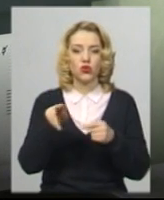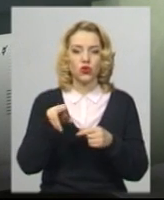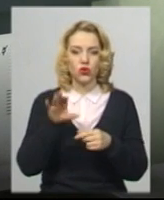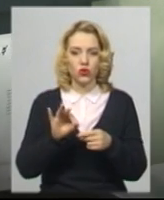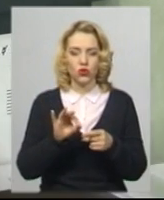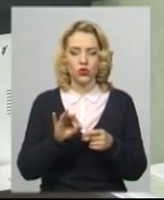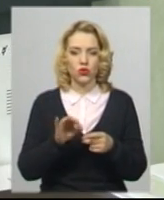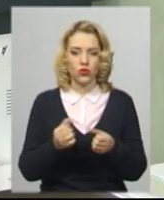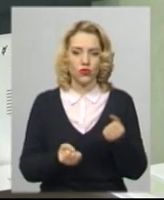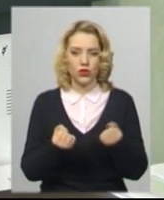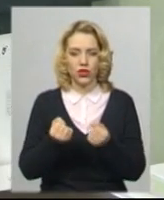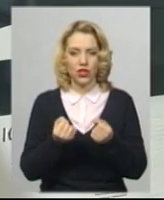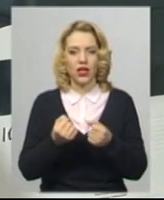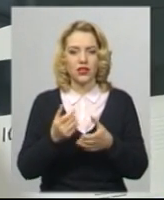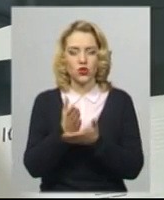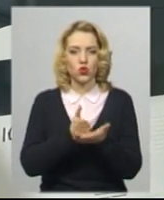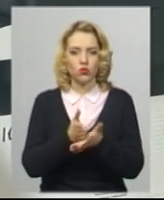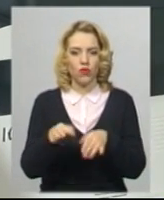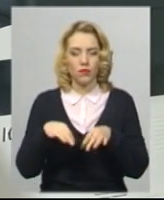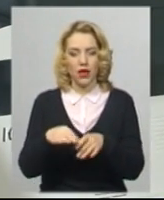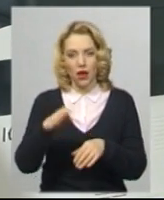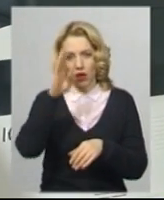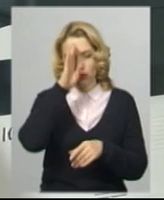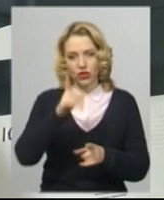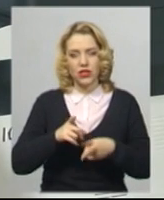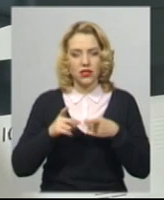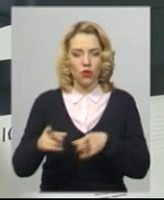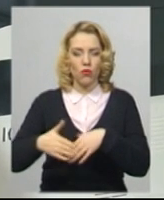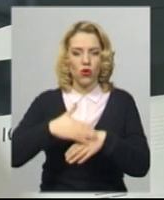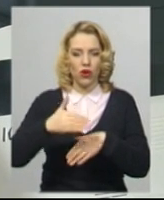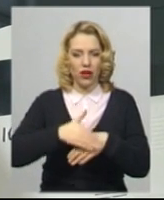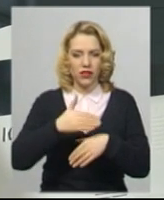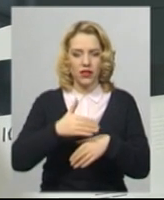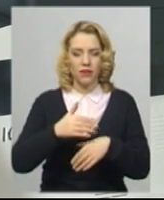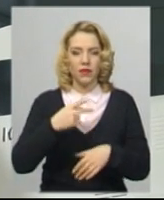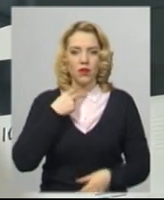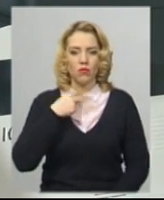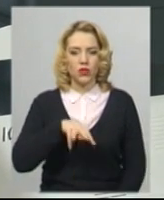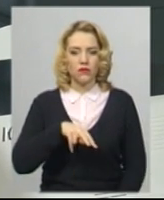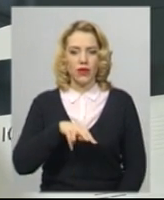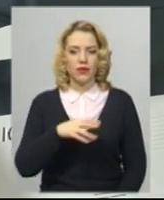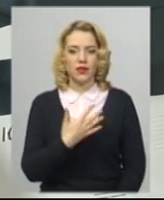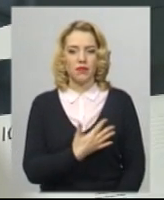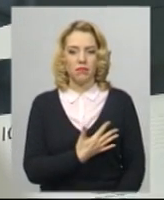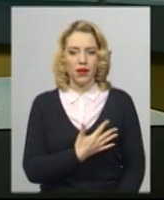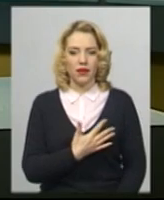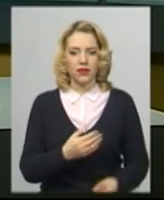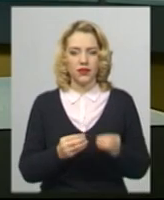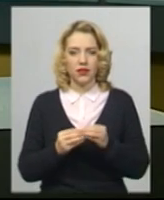засобом. Поки щодкої інформації ми ще не маємо. Йому загрожує покарання у вигляді позбавлення волі від 5 до 10 років.